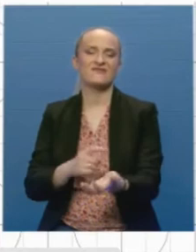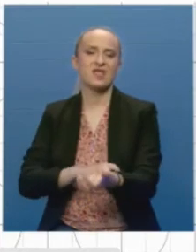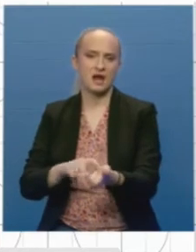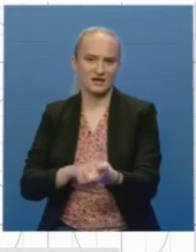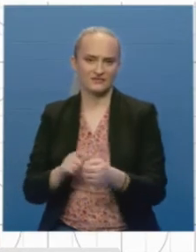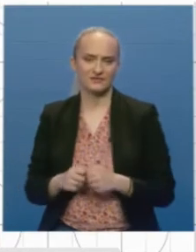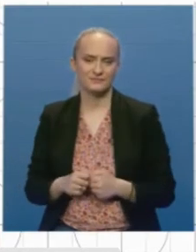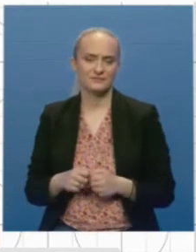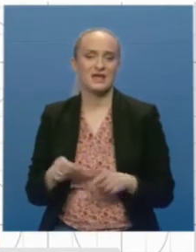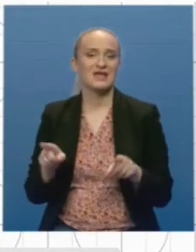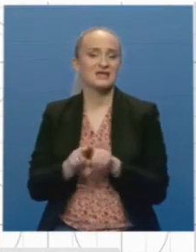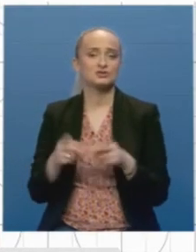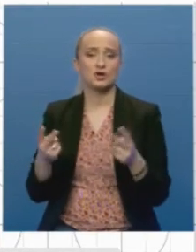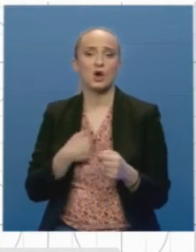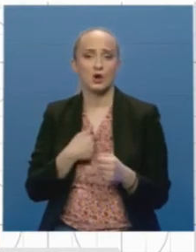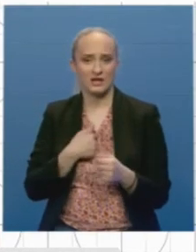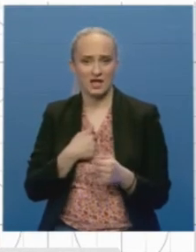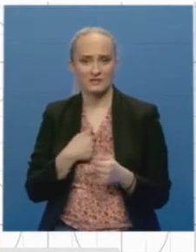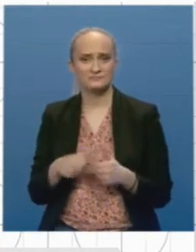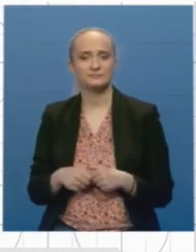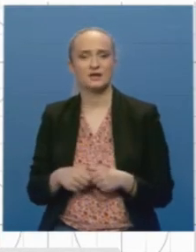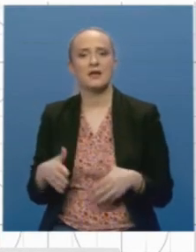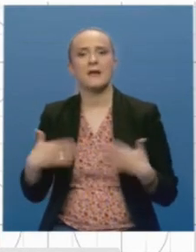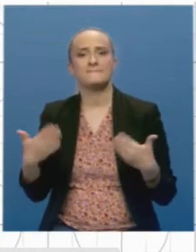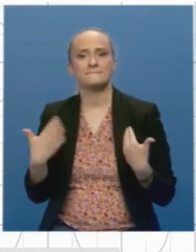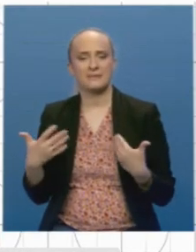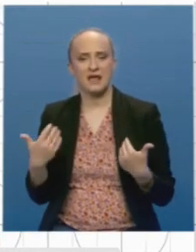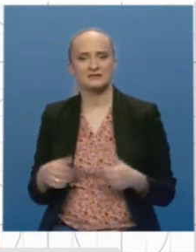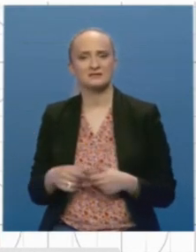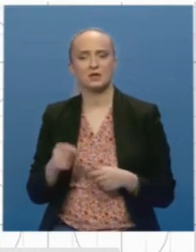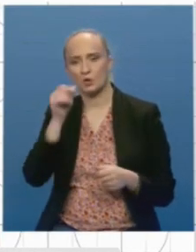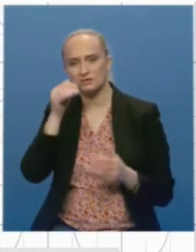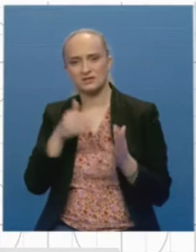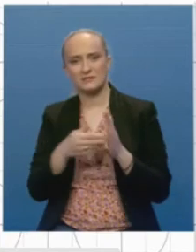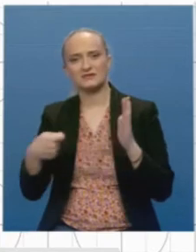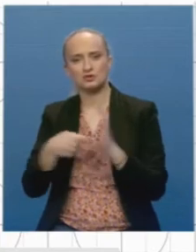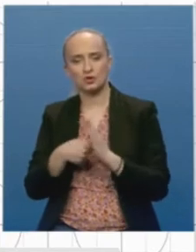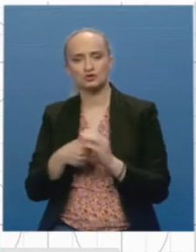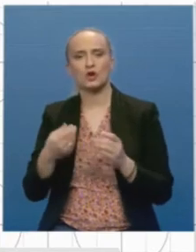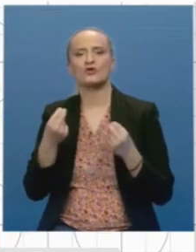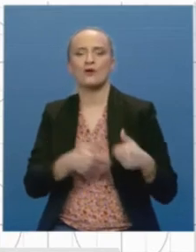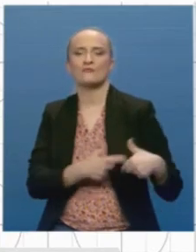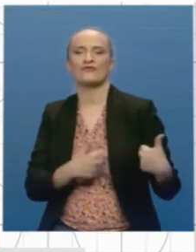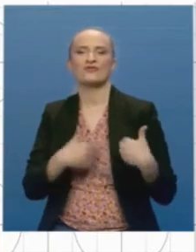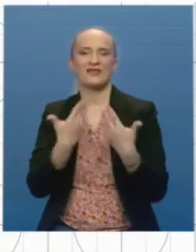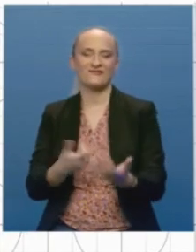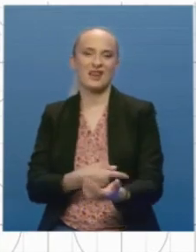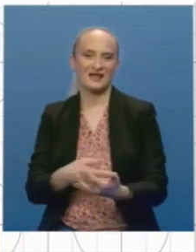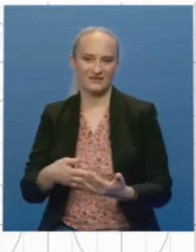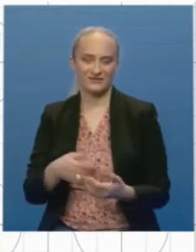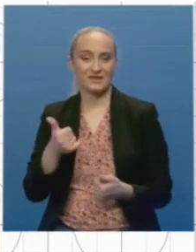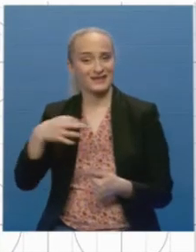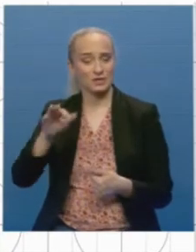Naravno, isto kao i ja, tako i svi mladi, zdravi ljudi treba da se uključe u dobrovoljno davalaštvo krvi, jer